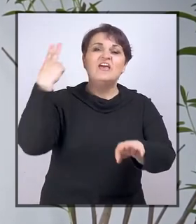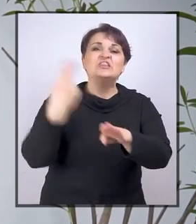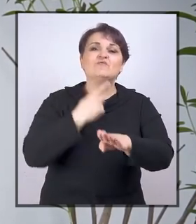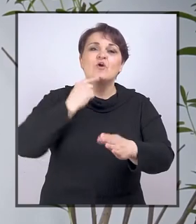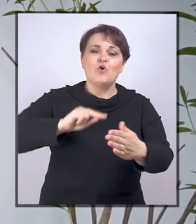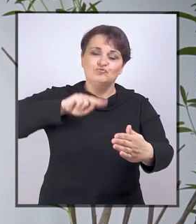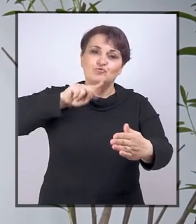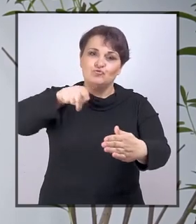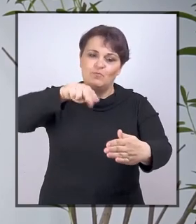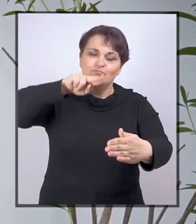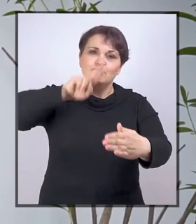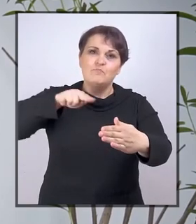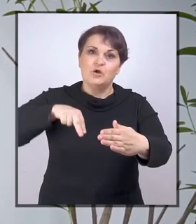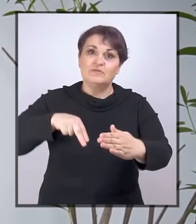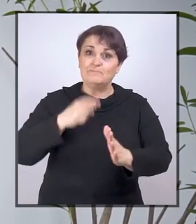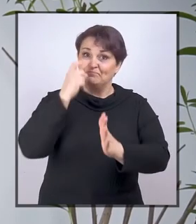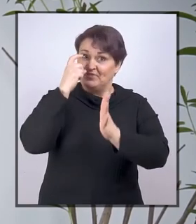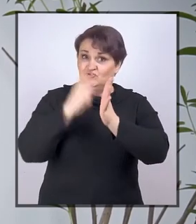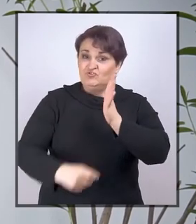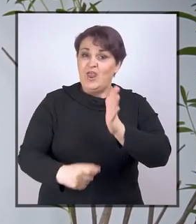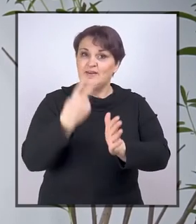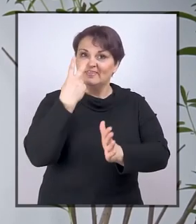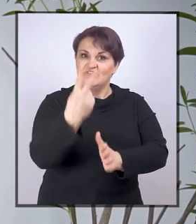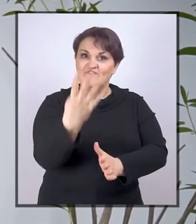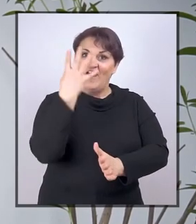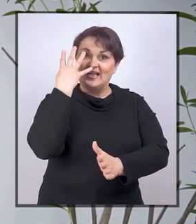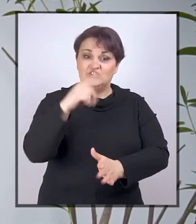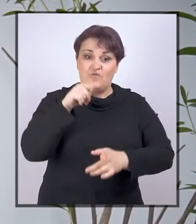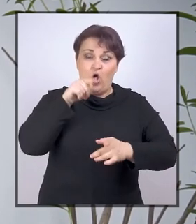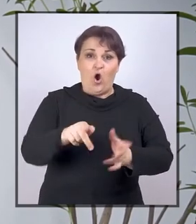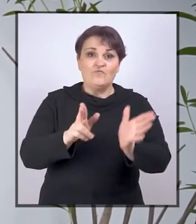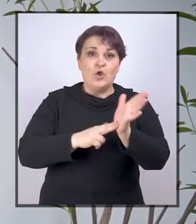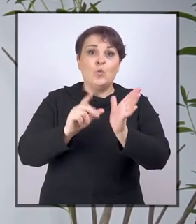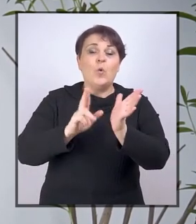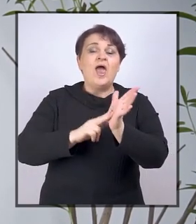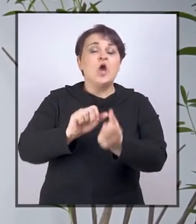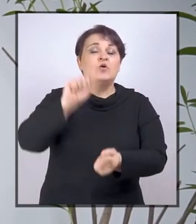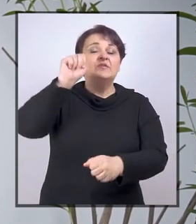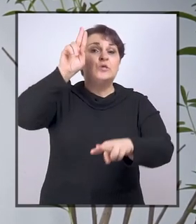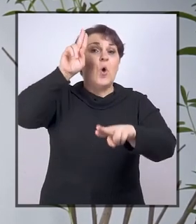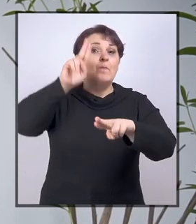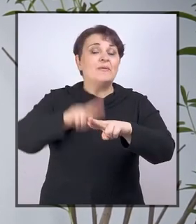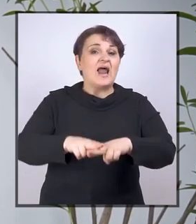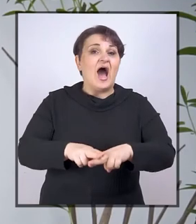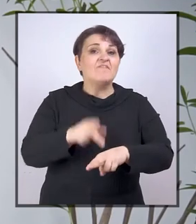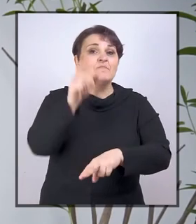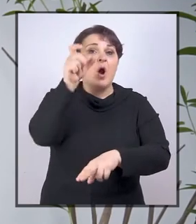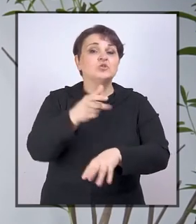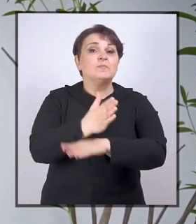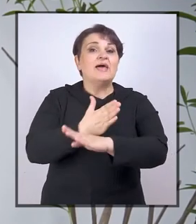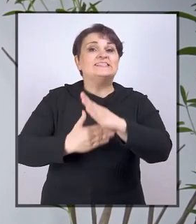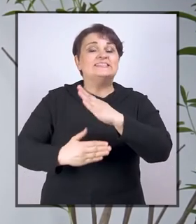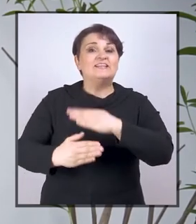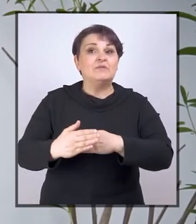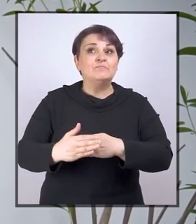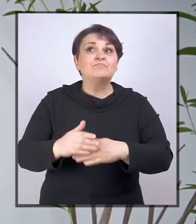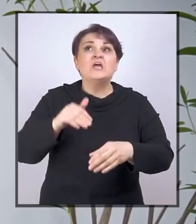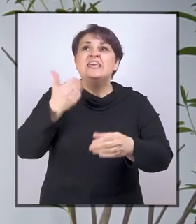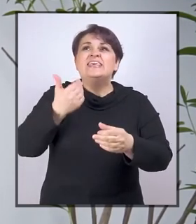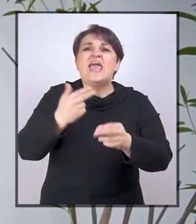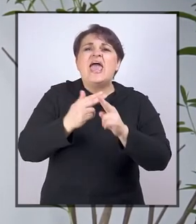sve zemlje potpisnice. Član 24 Konvencija o pravima osoba sa